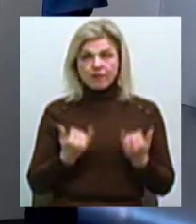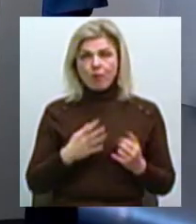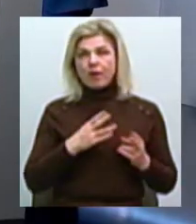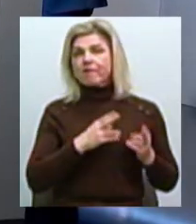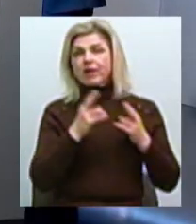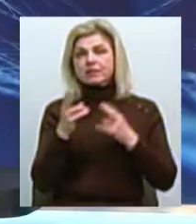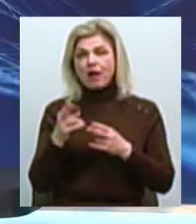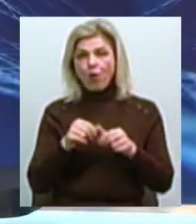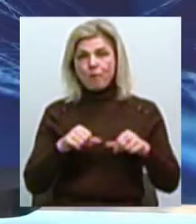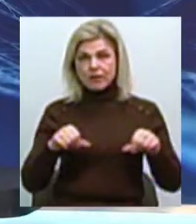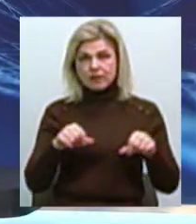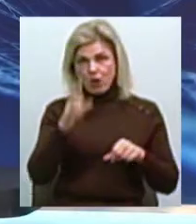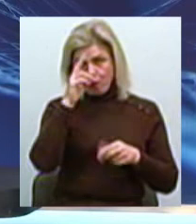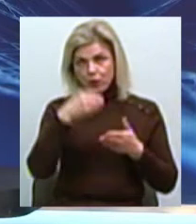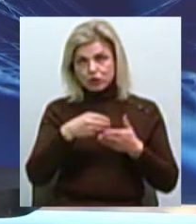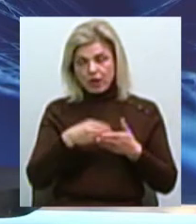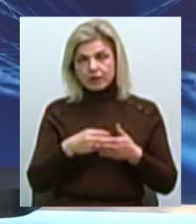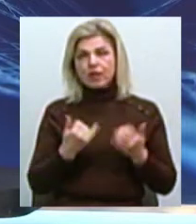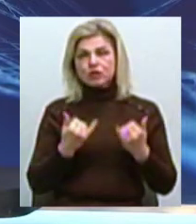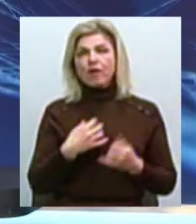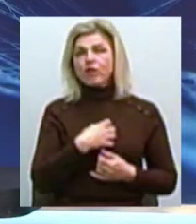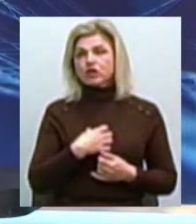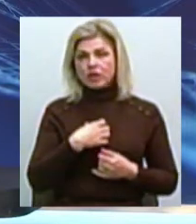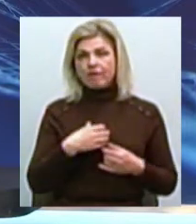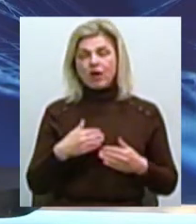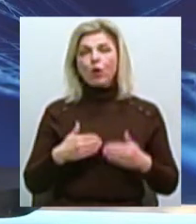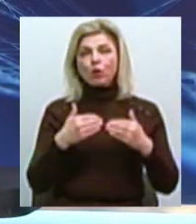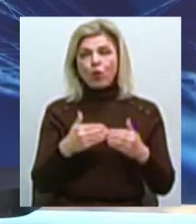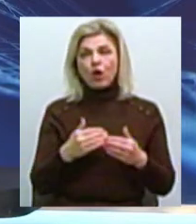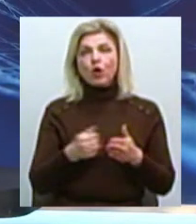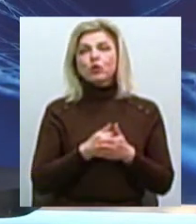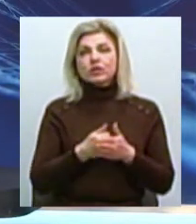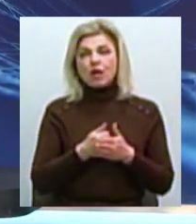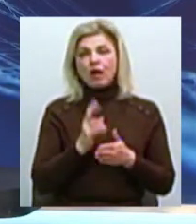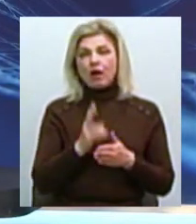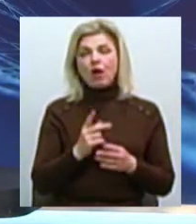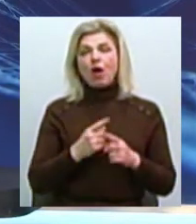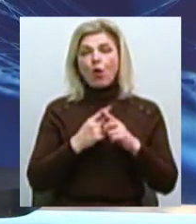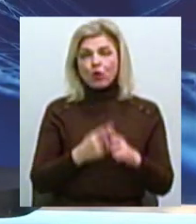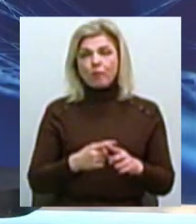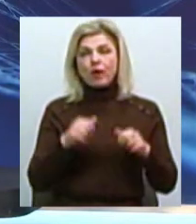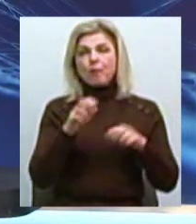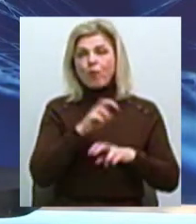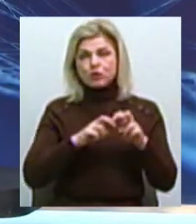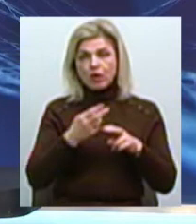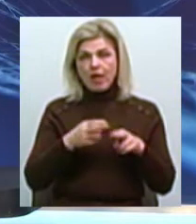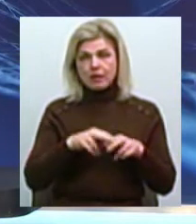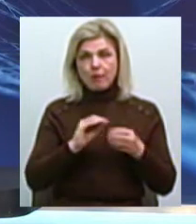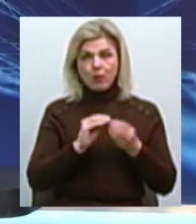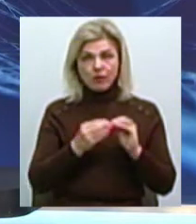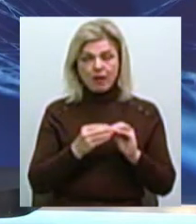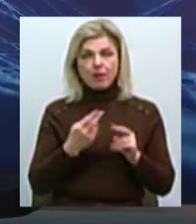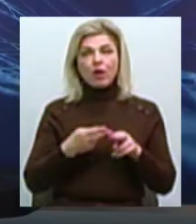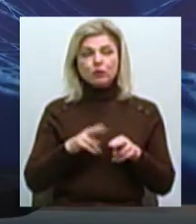комісія бюджетна, сьогодні це важливий крок у досягненні, скажімо так, компромісу і пошуку вирішення цієї проблеми Тому